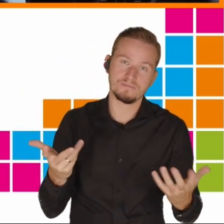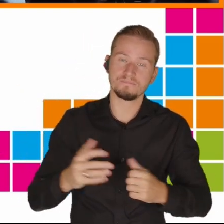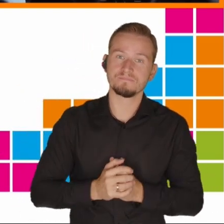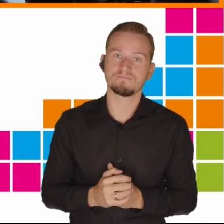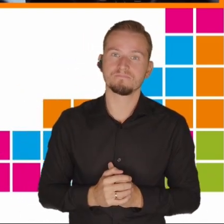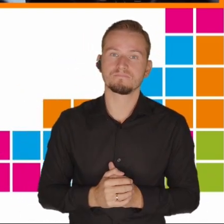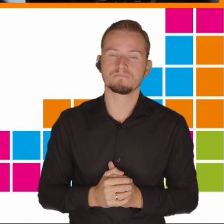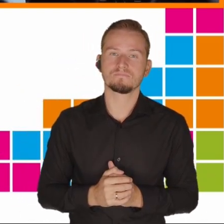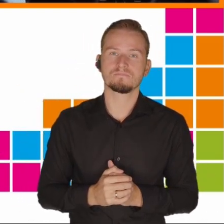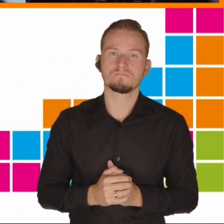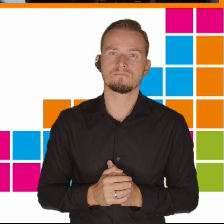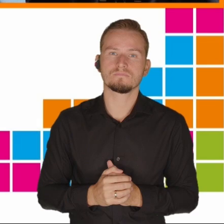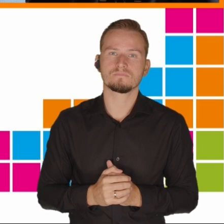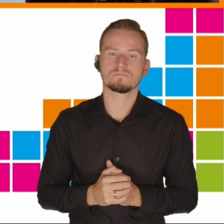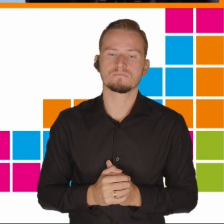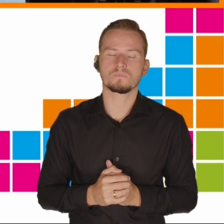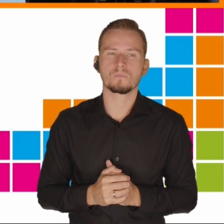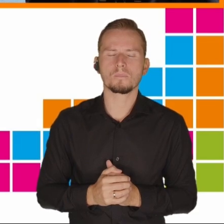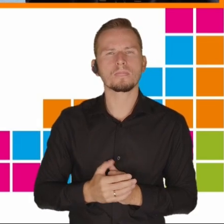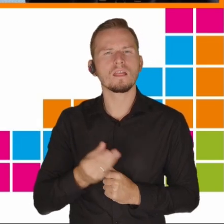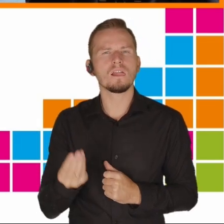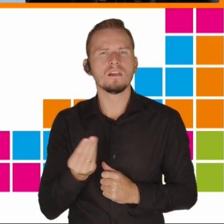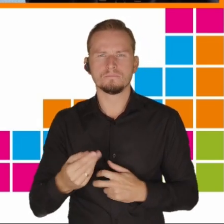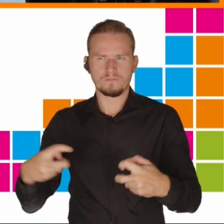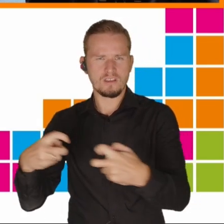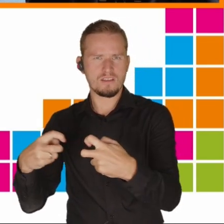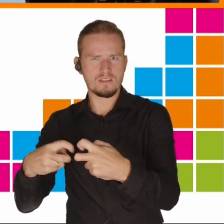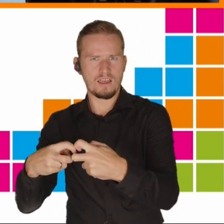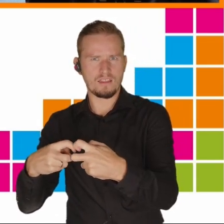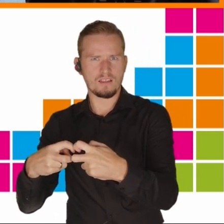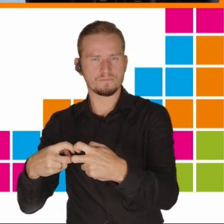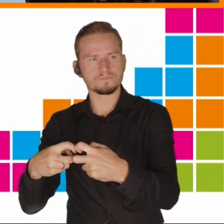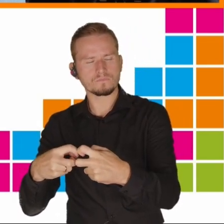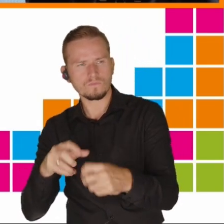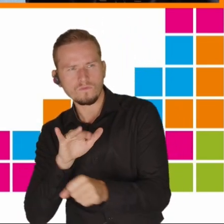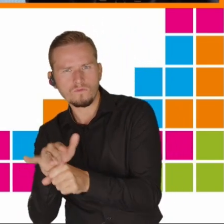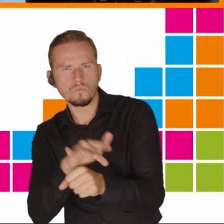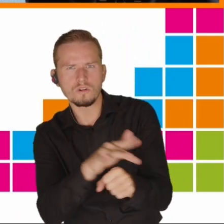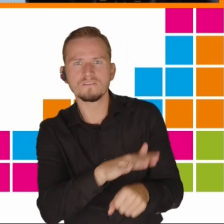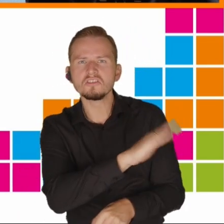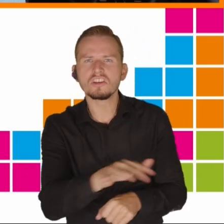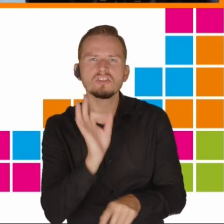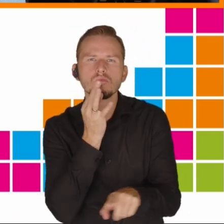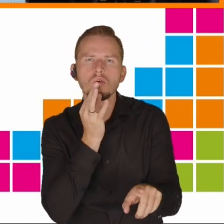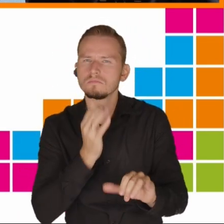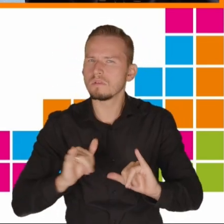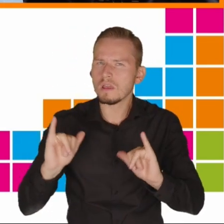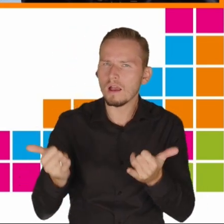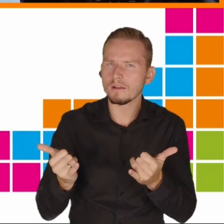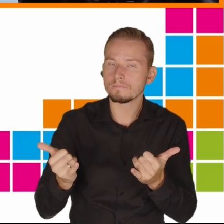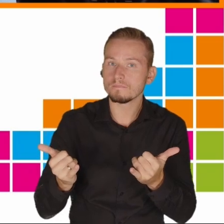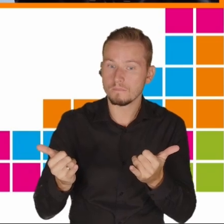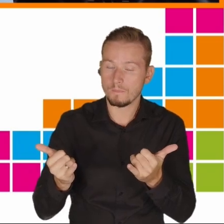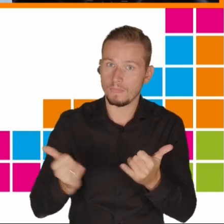w jaki sposób internet wpłynął na dzieci i na młodzież. Wiemy z badań,